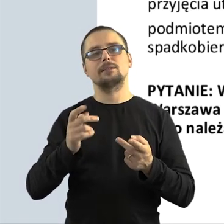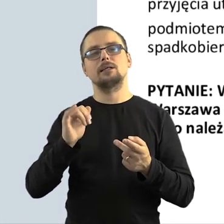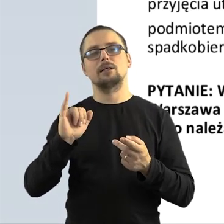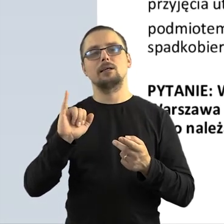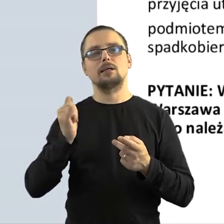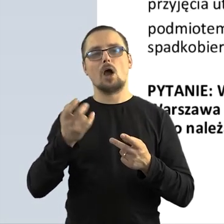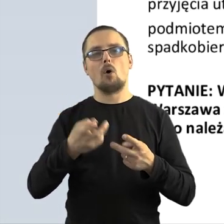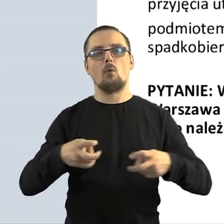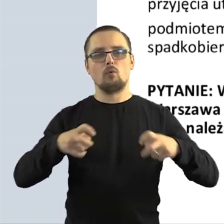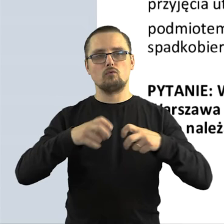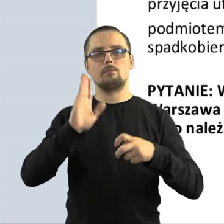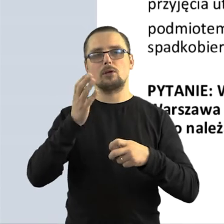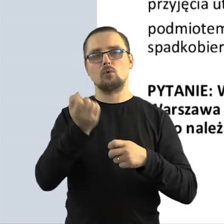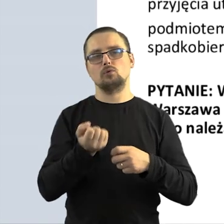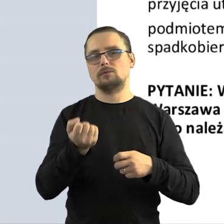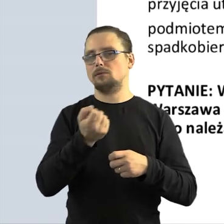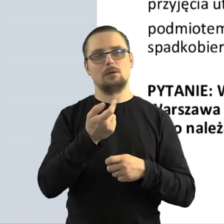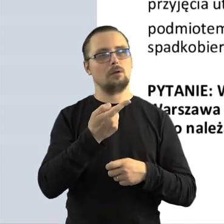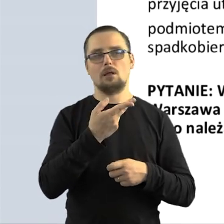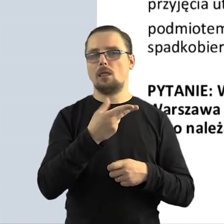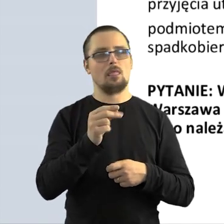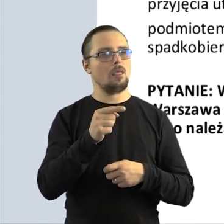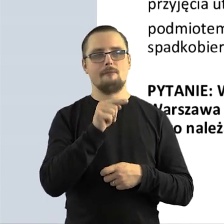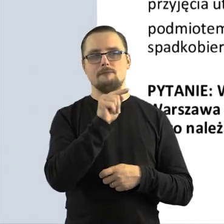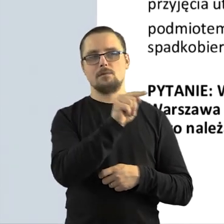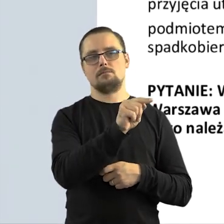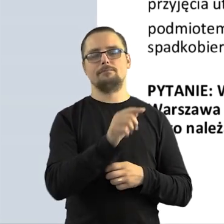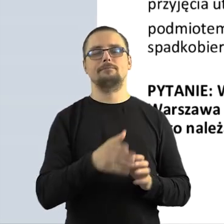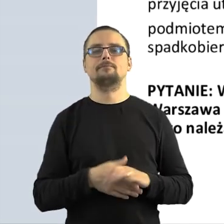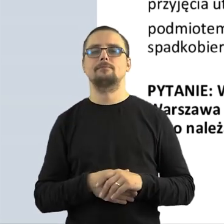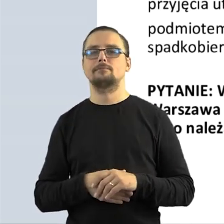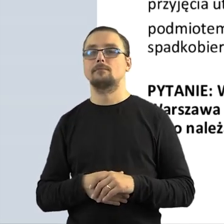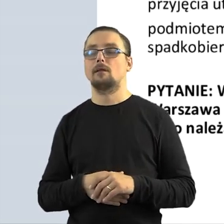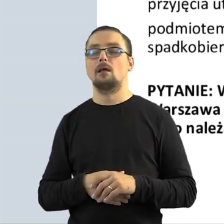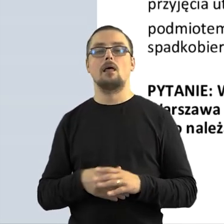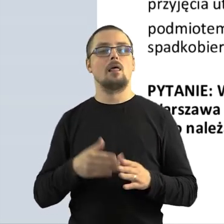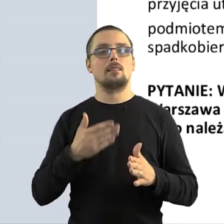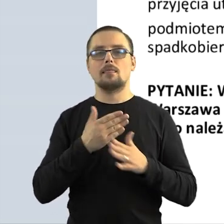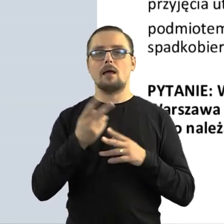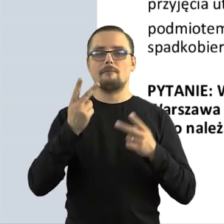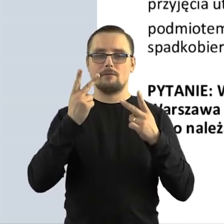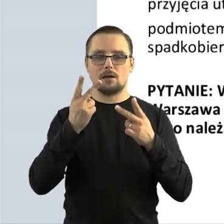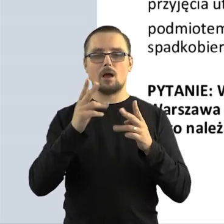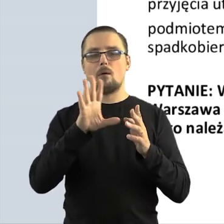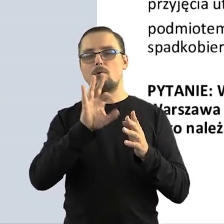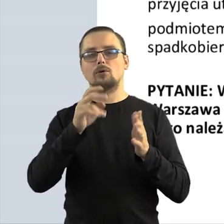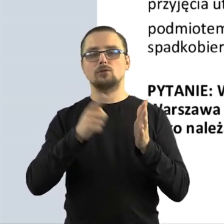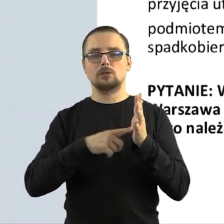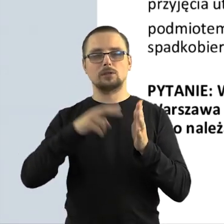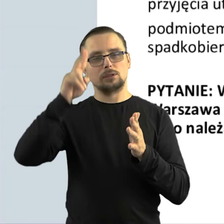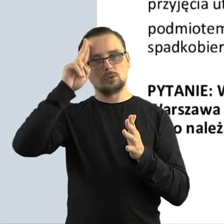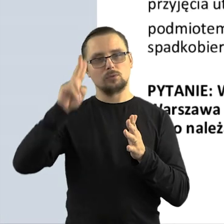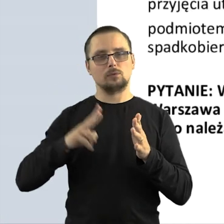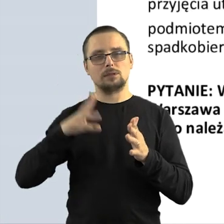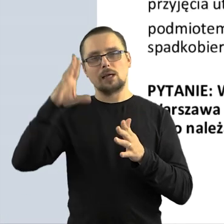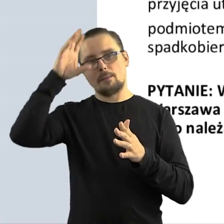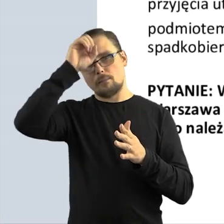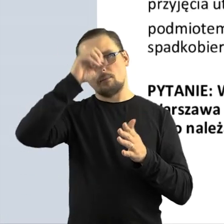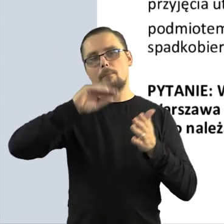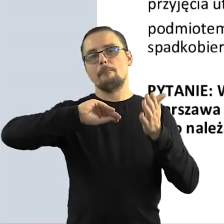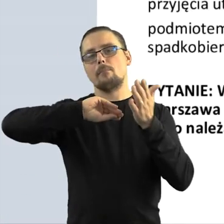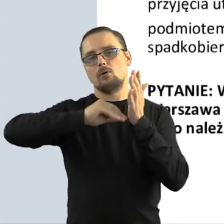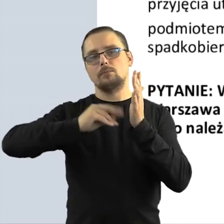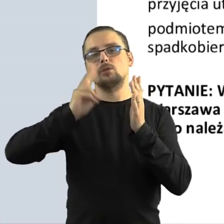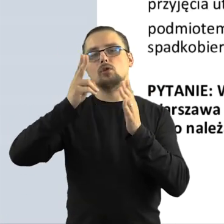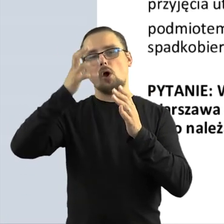decydowania o tym rozpowszechniania i decydowania o tym, w jaki sposób dany utwór będzie wykorzystywany, a nie Państwo. Ale nadal podkreślam, bo często się